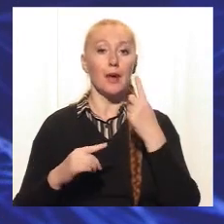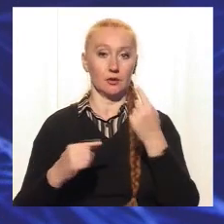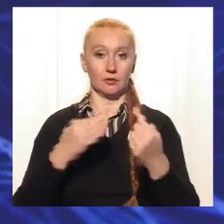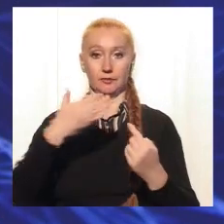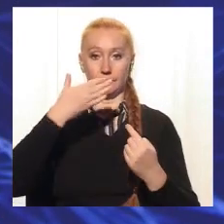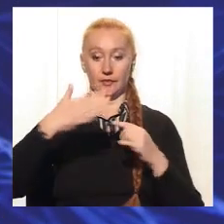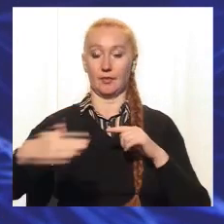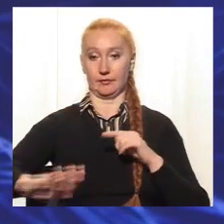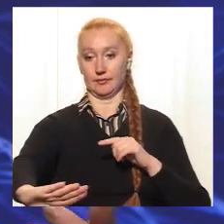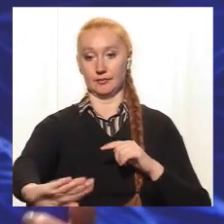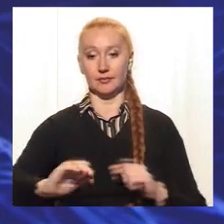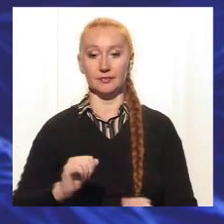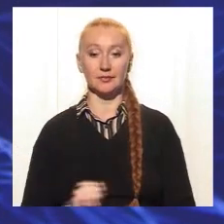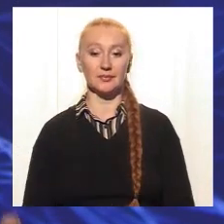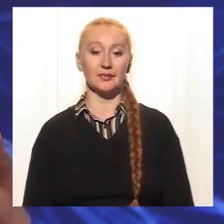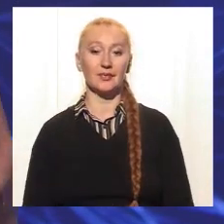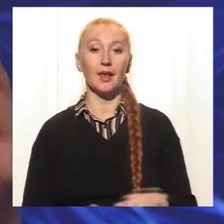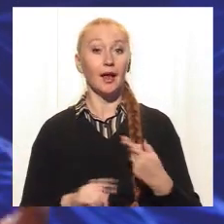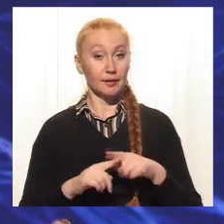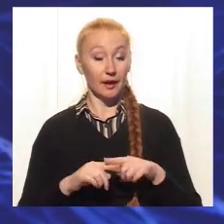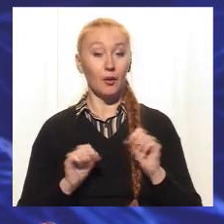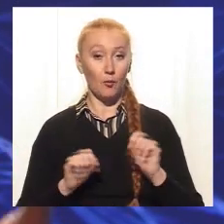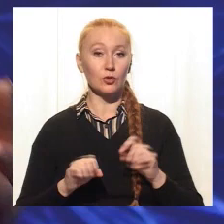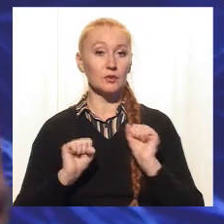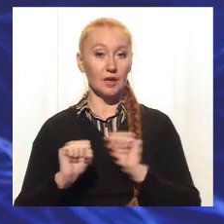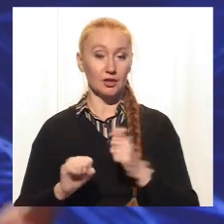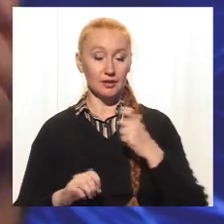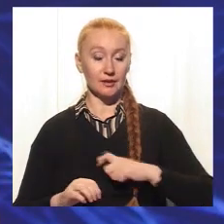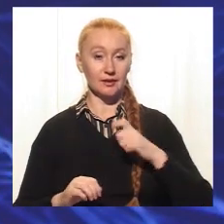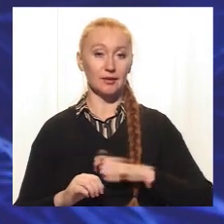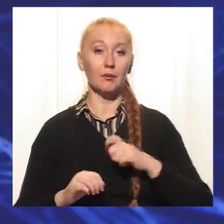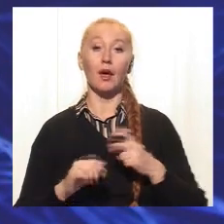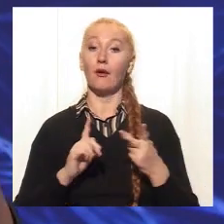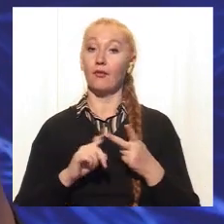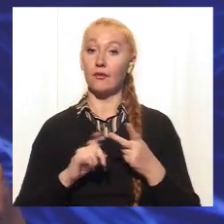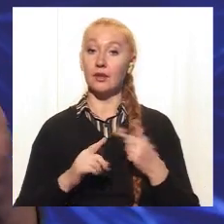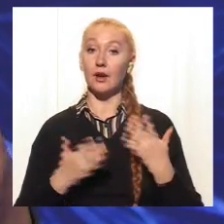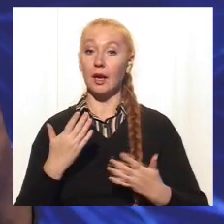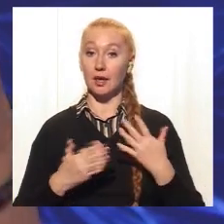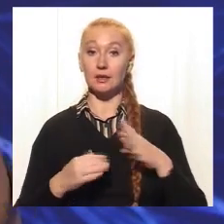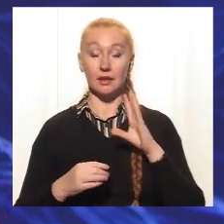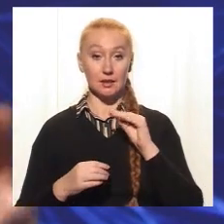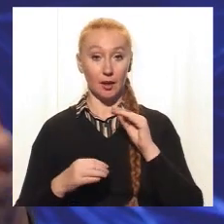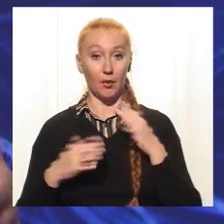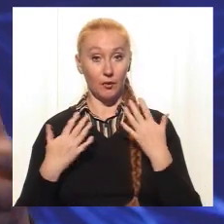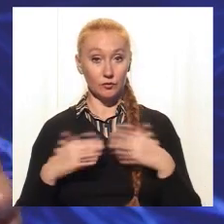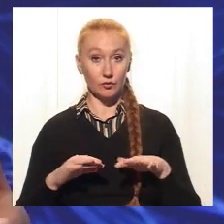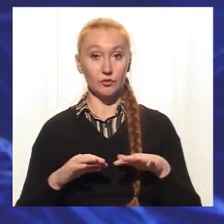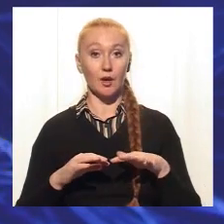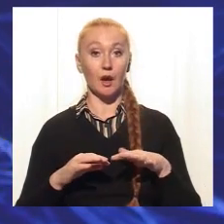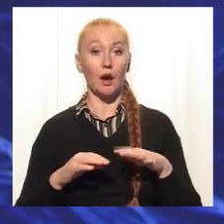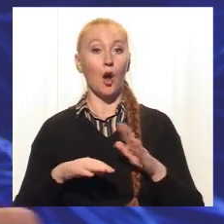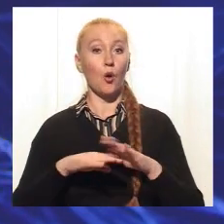попереду. І таким чином ми можемо захистити себе. І, по-друге, якщо собака вже в пасть взяла